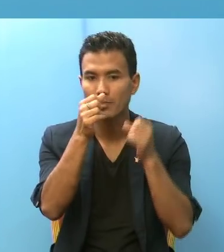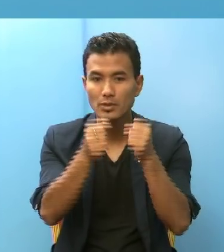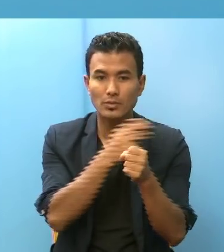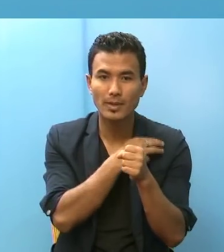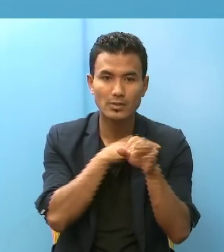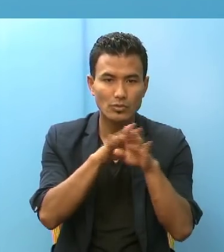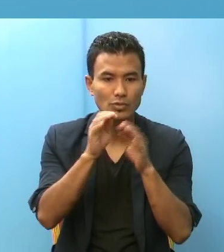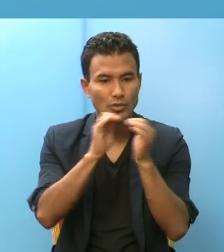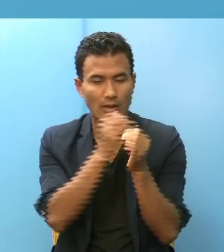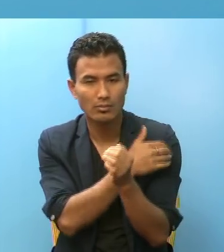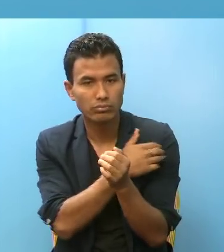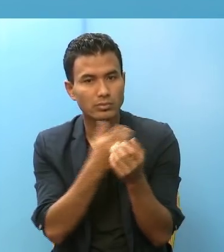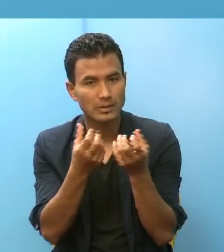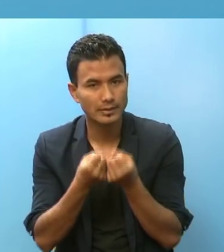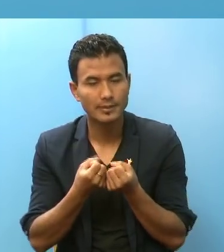चेहरू अगा फीडबाक लिनी